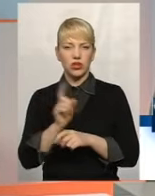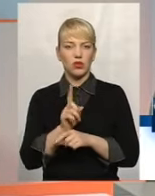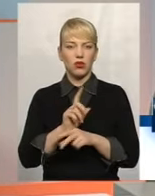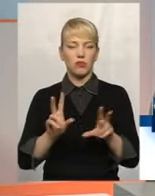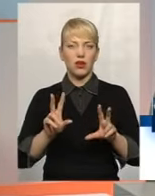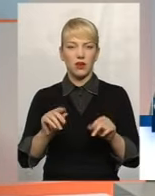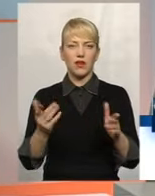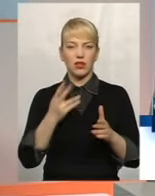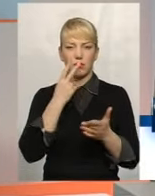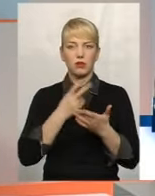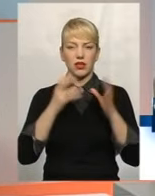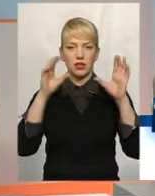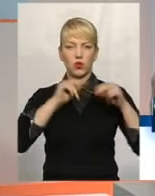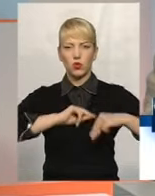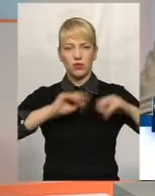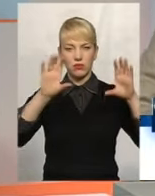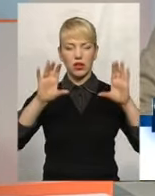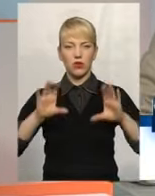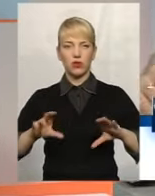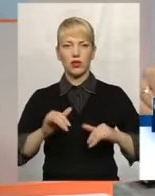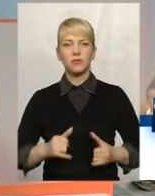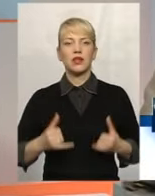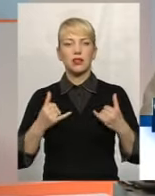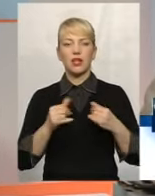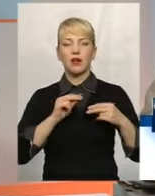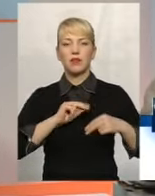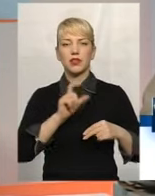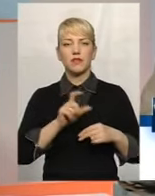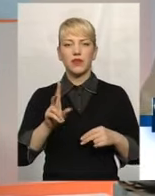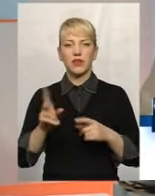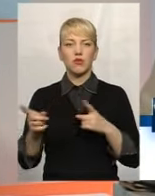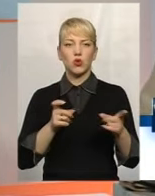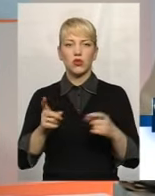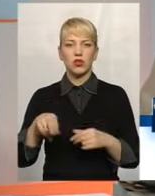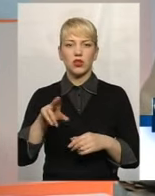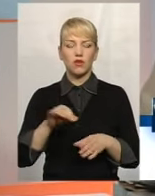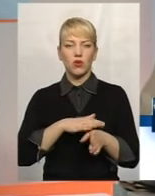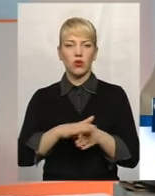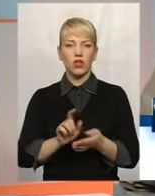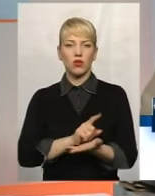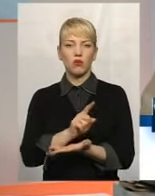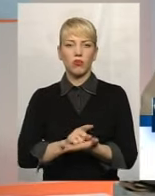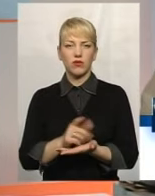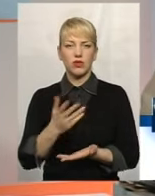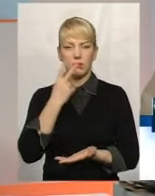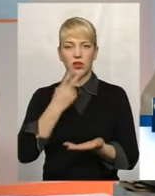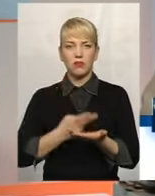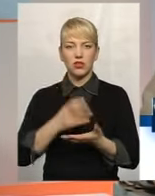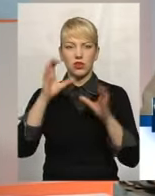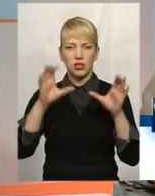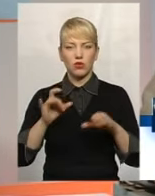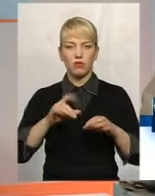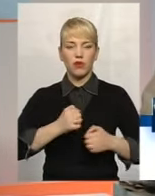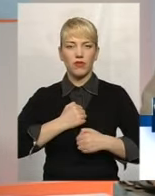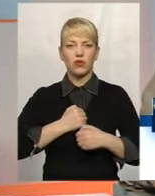гарантії, які передбачені трудовим законодавством для працівників, які залучаються до виконання обов'язків, які передбачені законами про